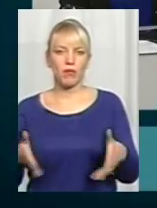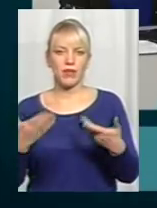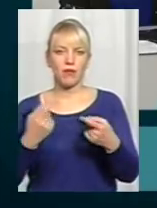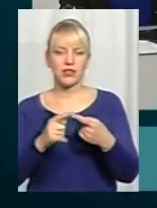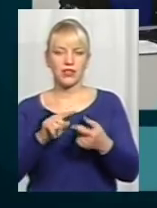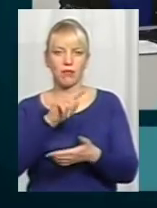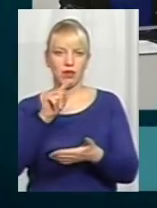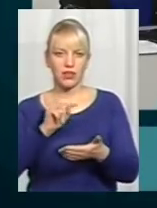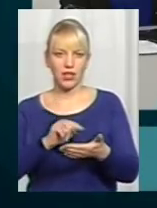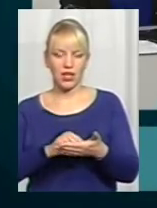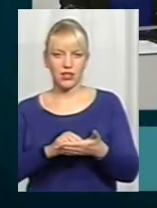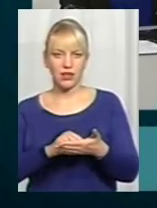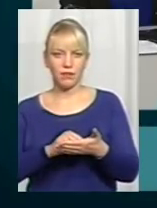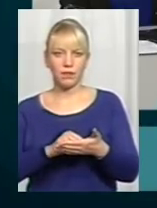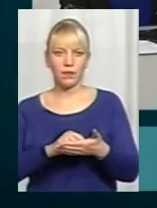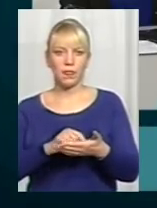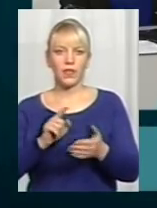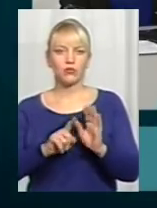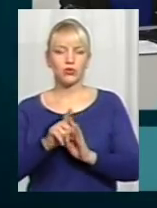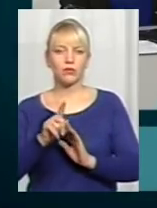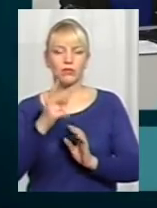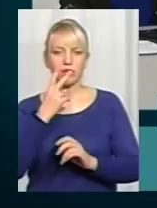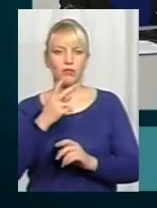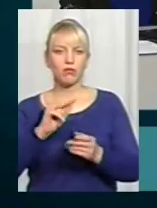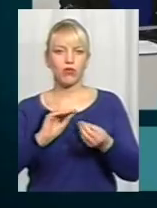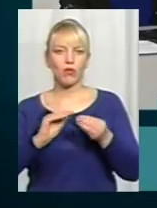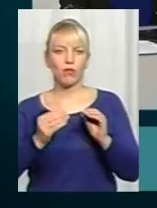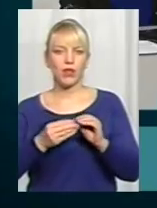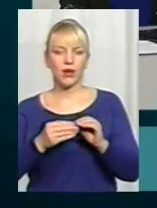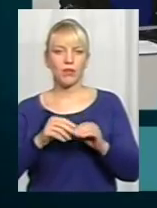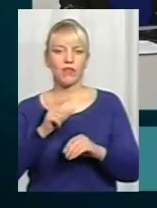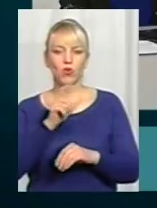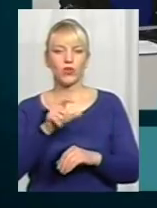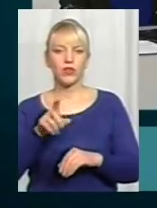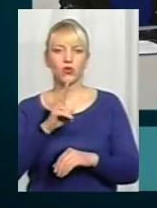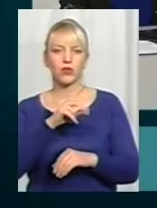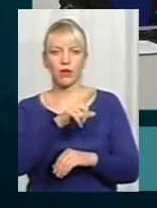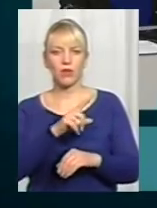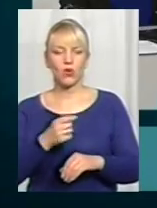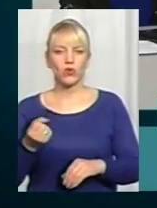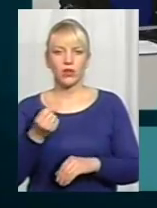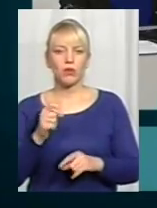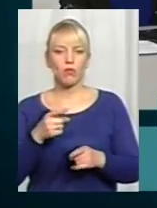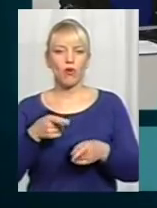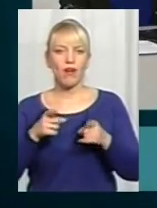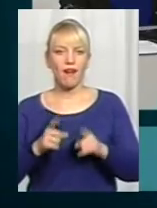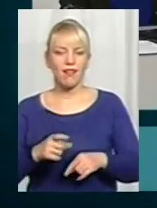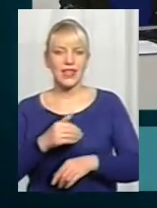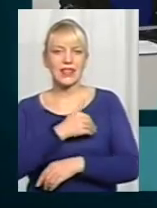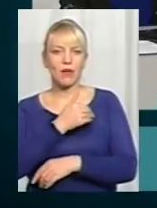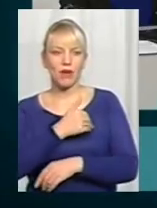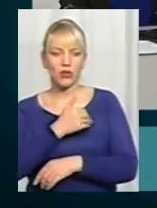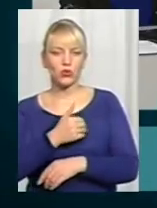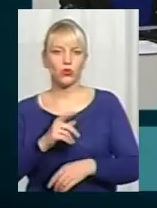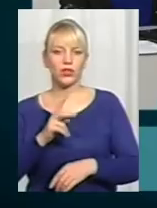Тому що кожну зимку починається проблеми у тих людей, які там утримують. Бо реальна температура